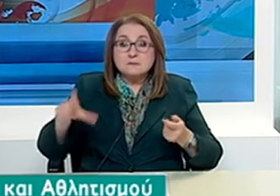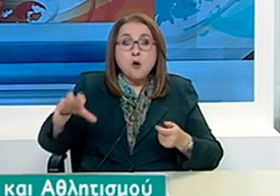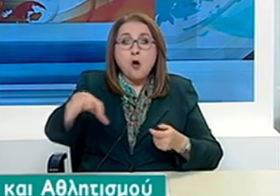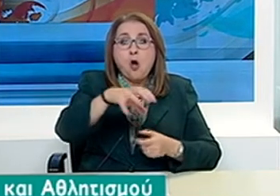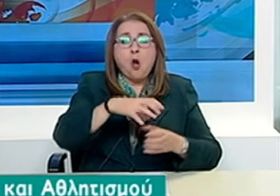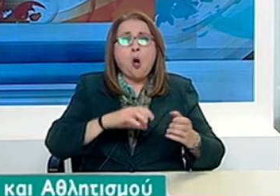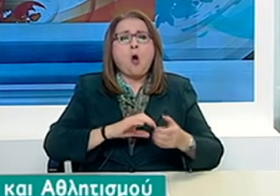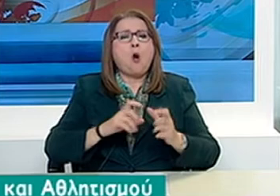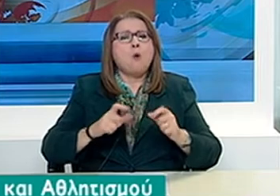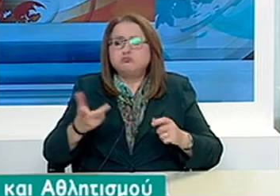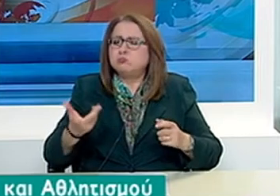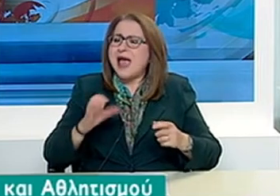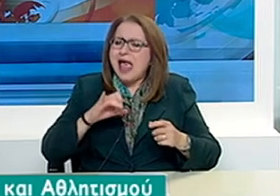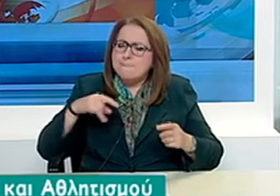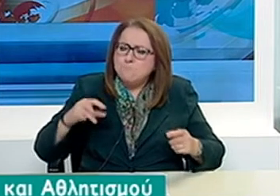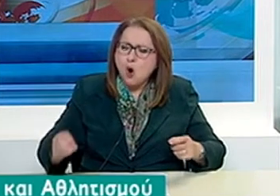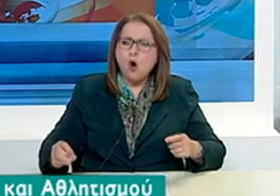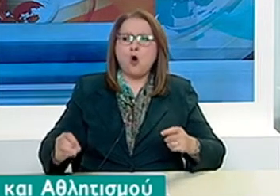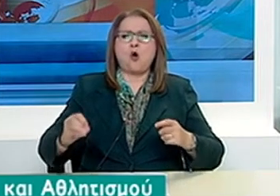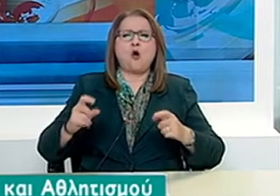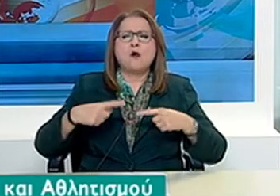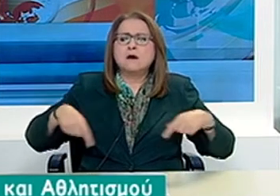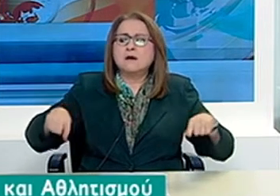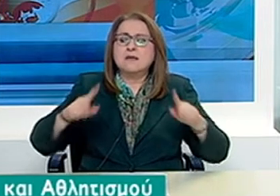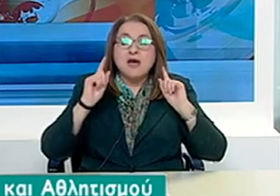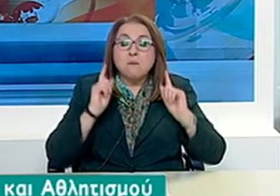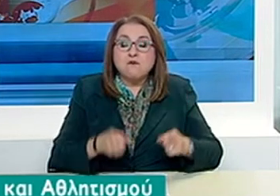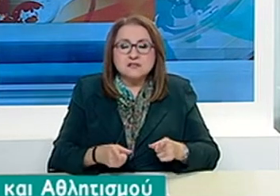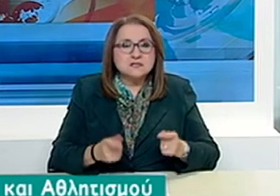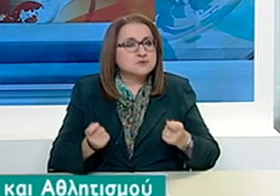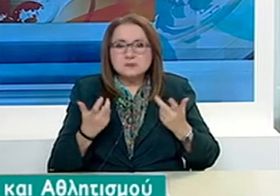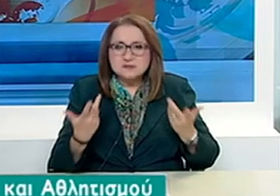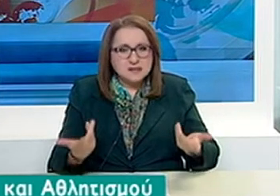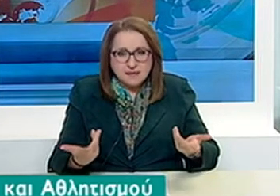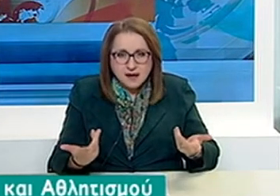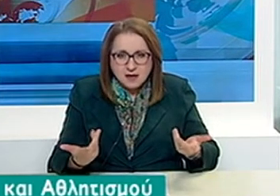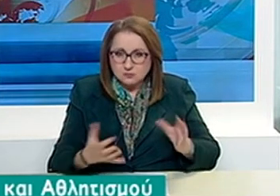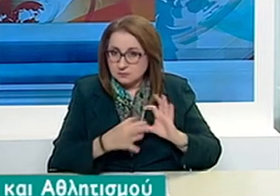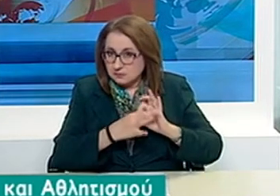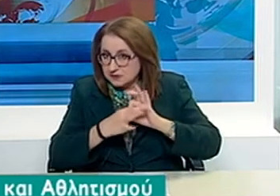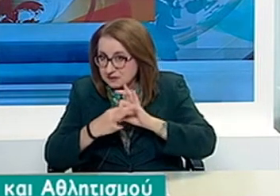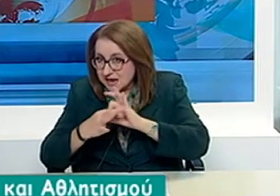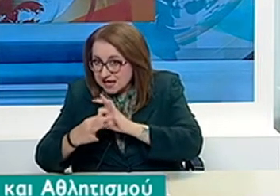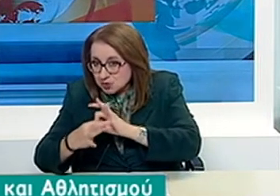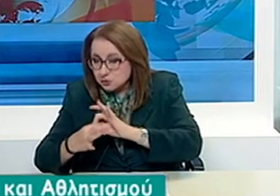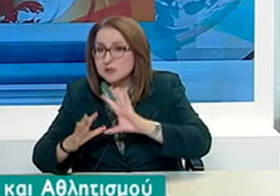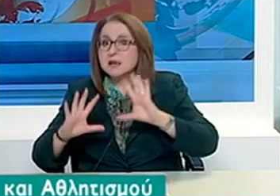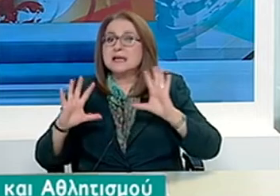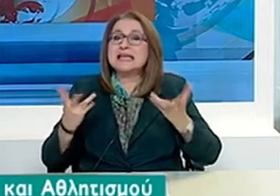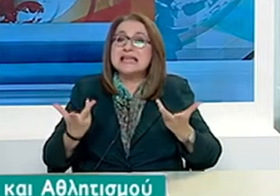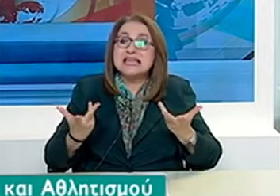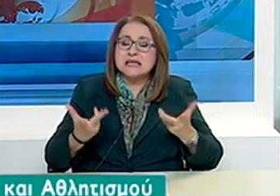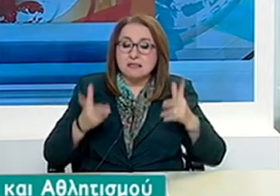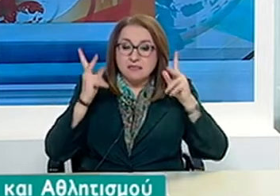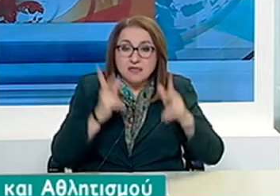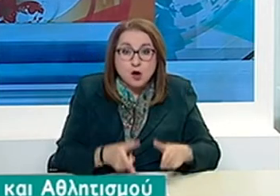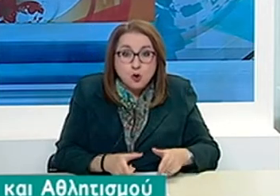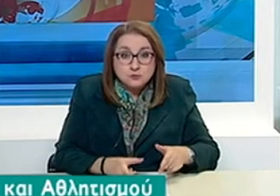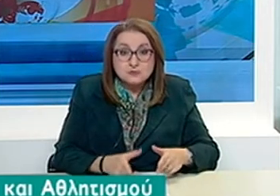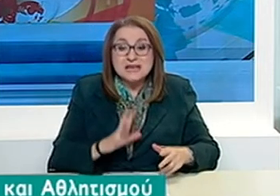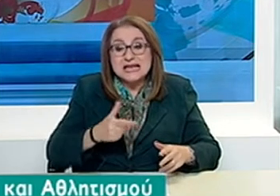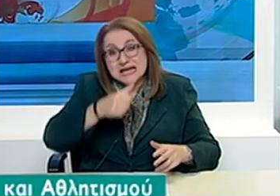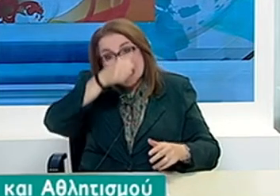πρωταθλήματά τους ή θα τα ολοκληρώσουν σε επόμενο χρόνο, μέσα στο καλοκαίρι και πάντα φυσικά σύμφωνα με τις οδηγίες των ειδικών.